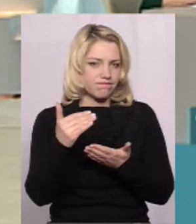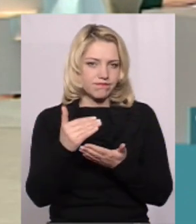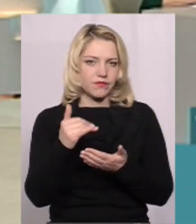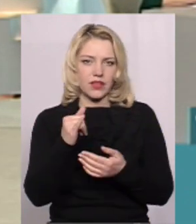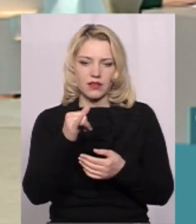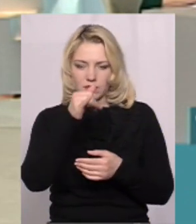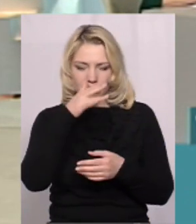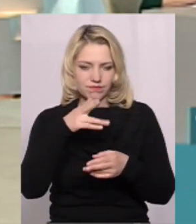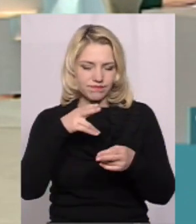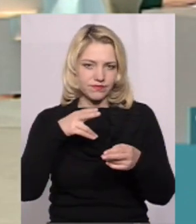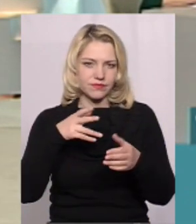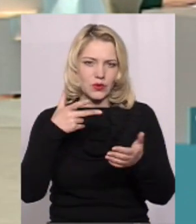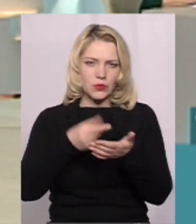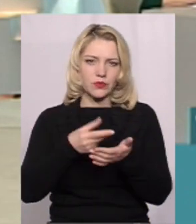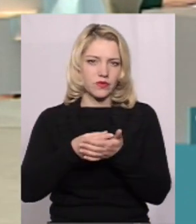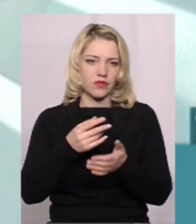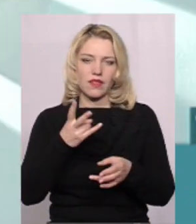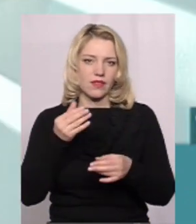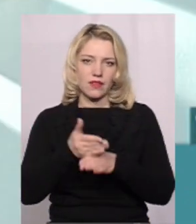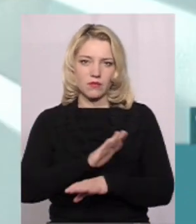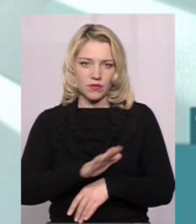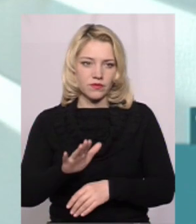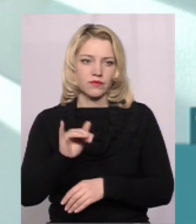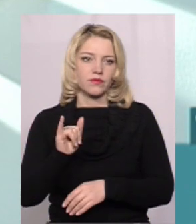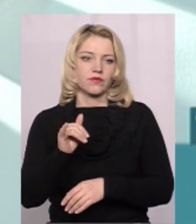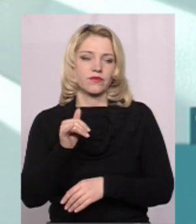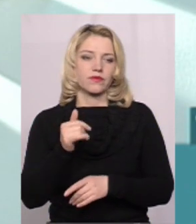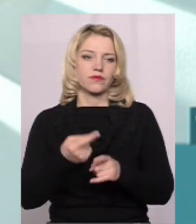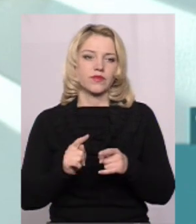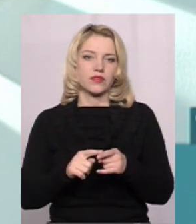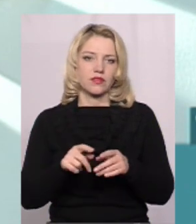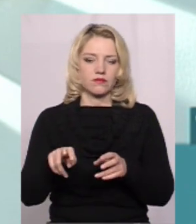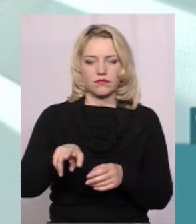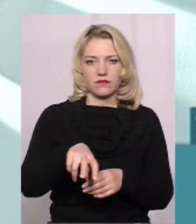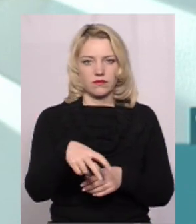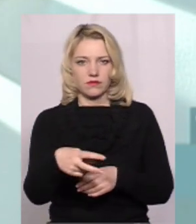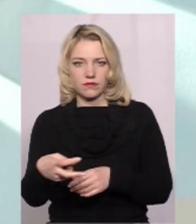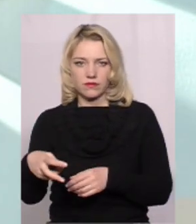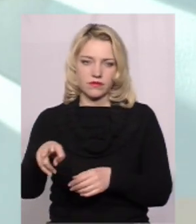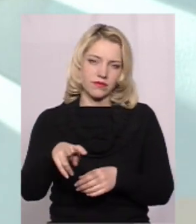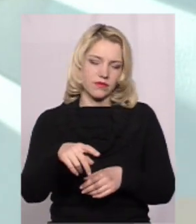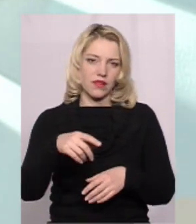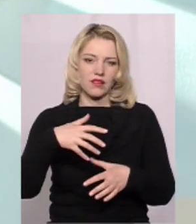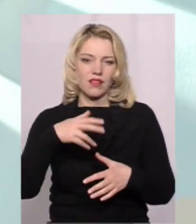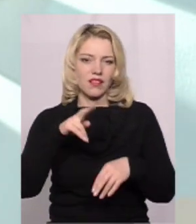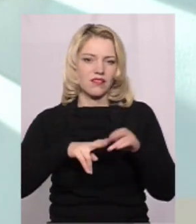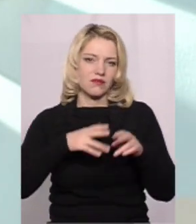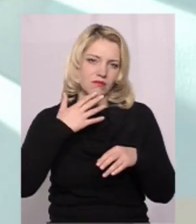збивається введенням антибіотиків Це хитка, хода, тварини пригнічені,